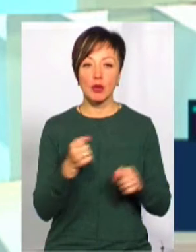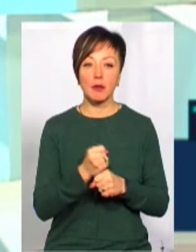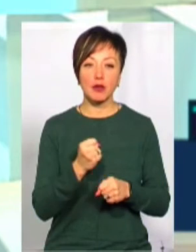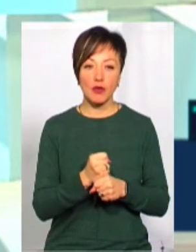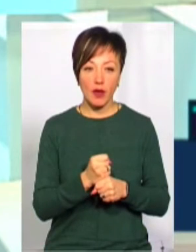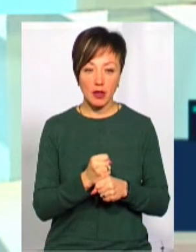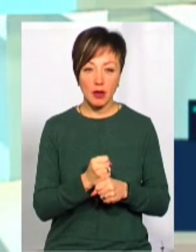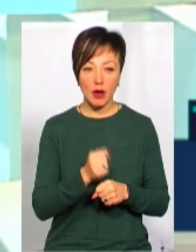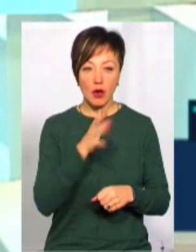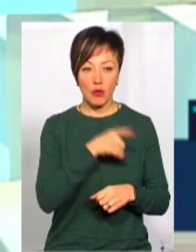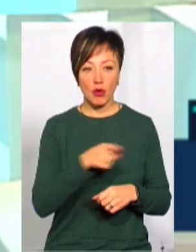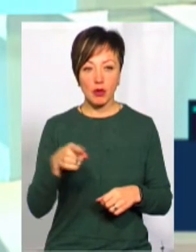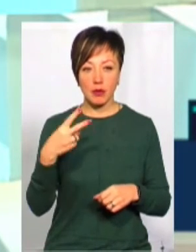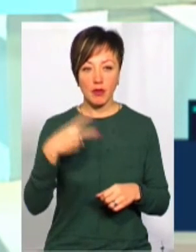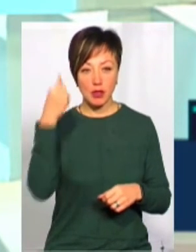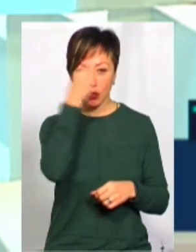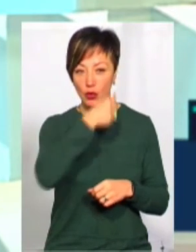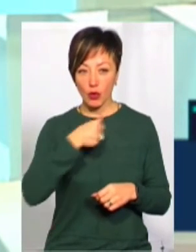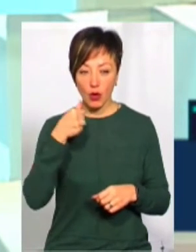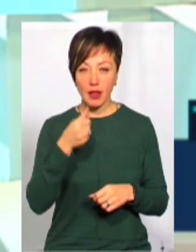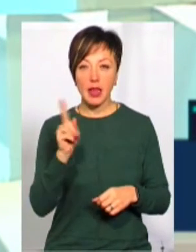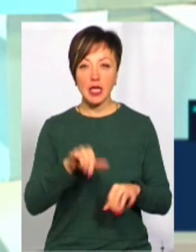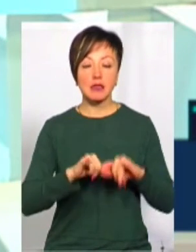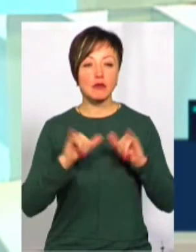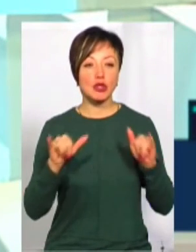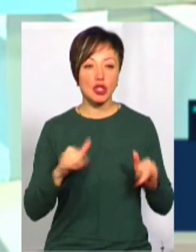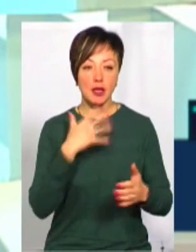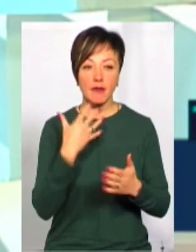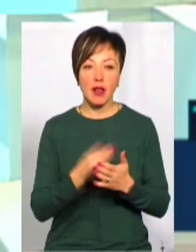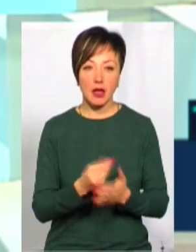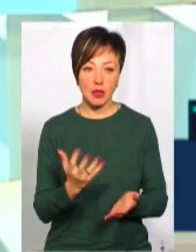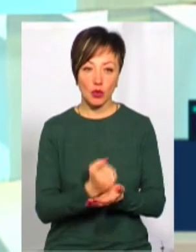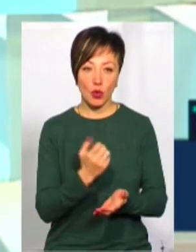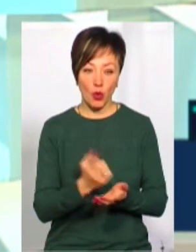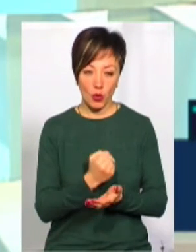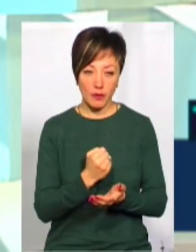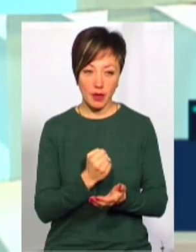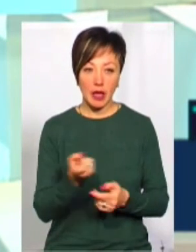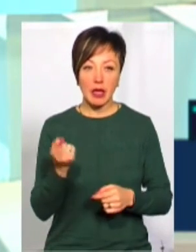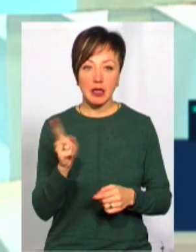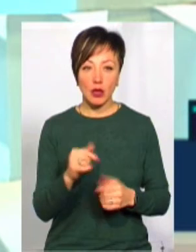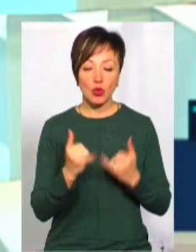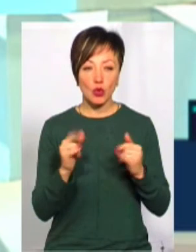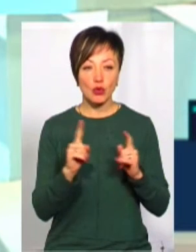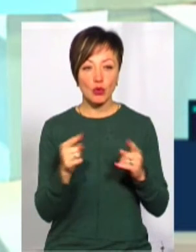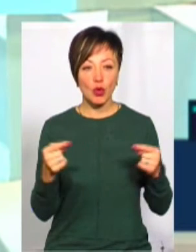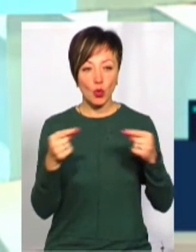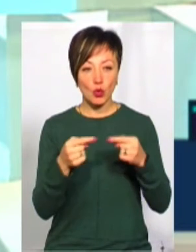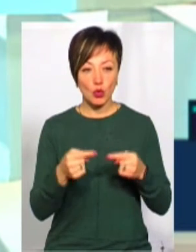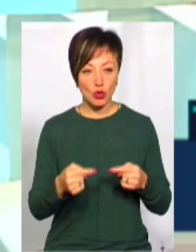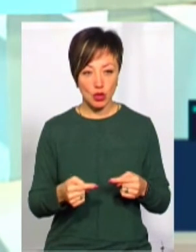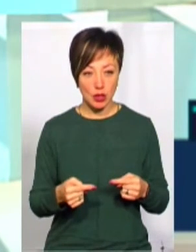працювати протягом 2020 року над збільшенням власних доходів, для того, щоб уточнити